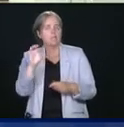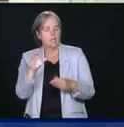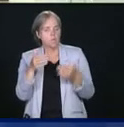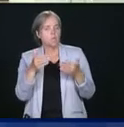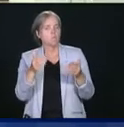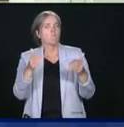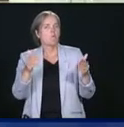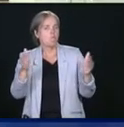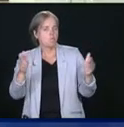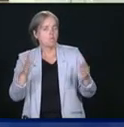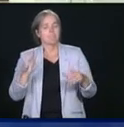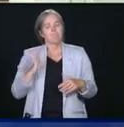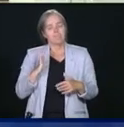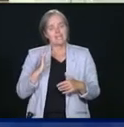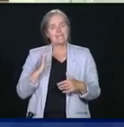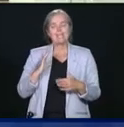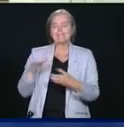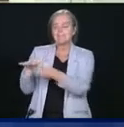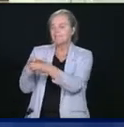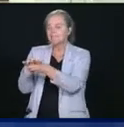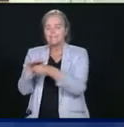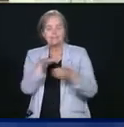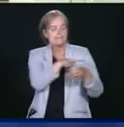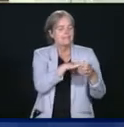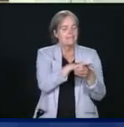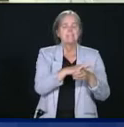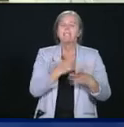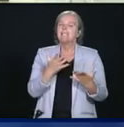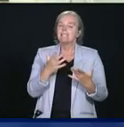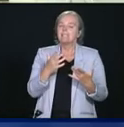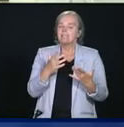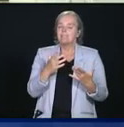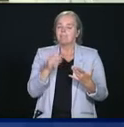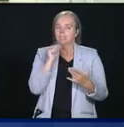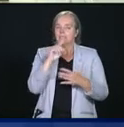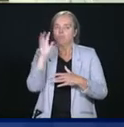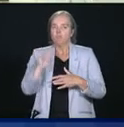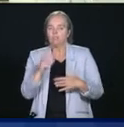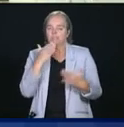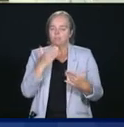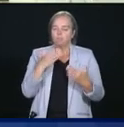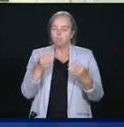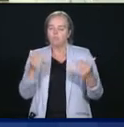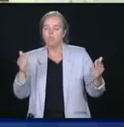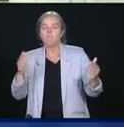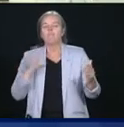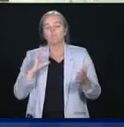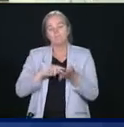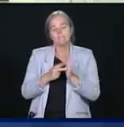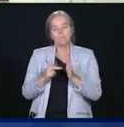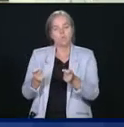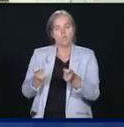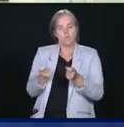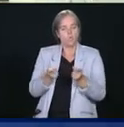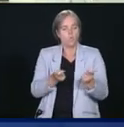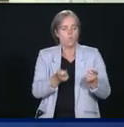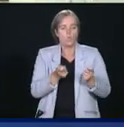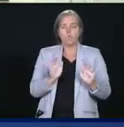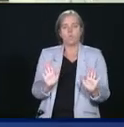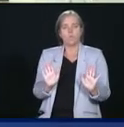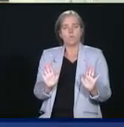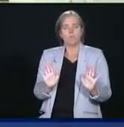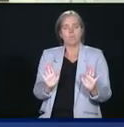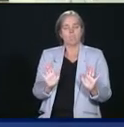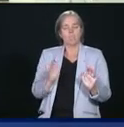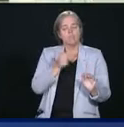incertaine et des mesures sont prises plus lentement. Chaque province et chaque territoire aura sa propre approche. Mais à mesure que